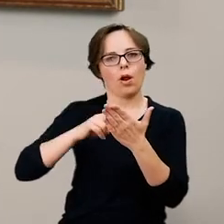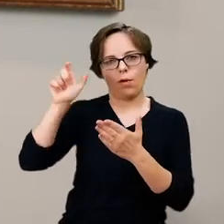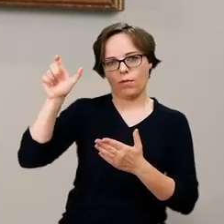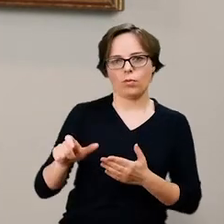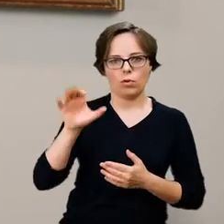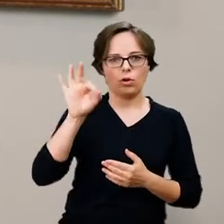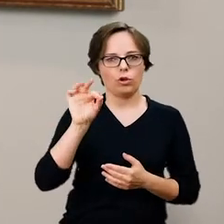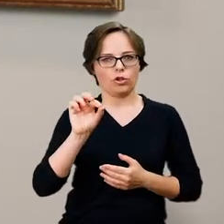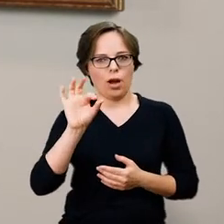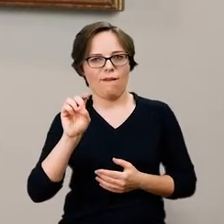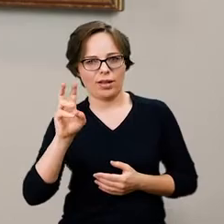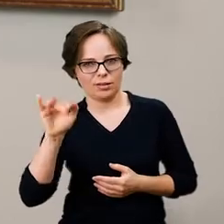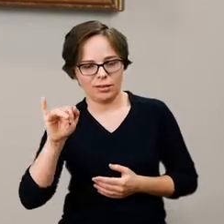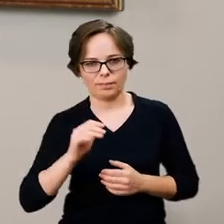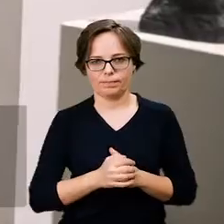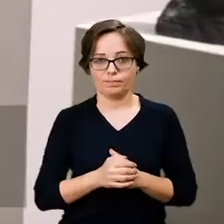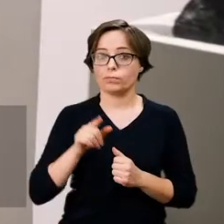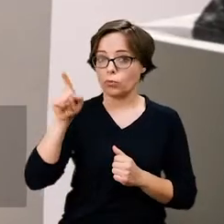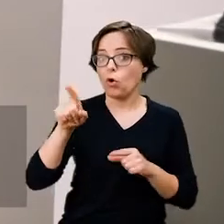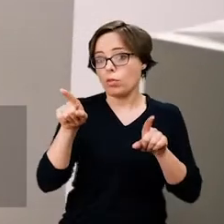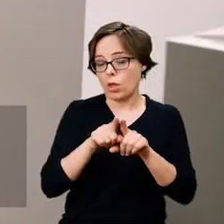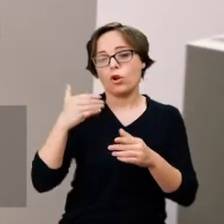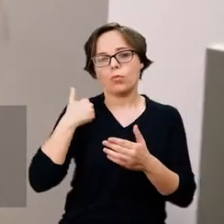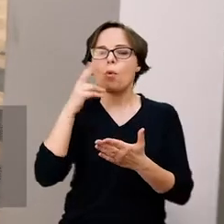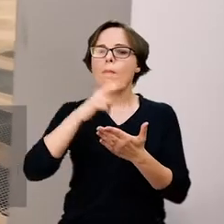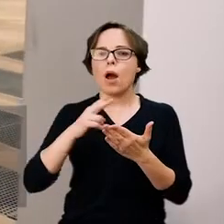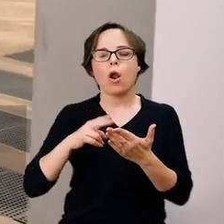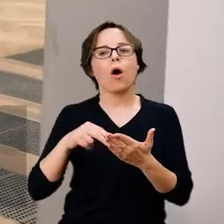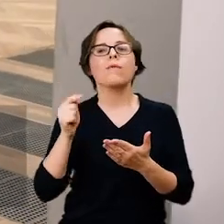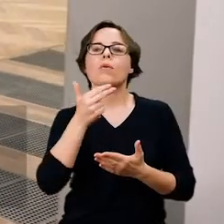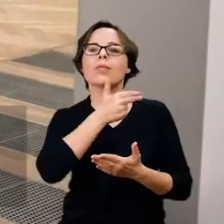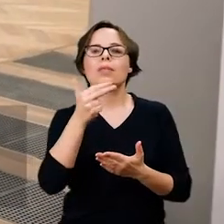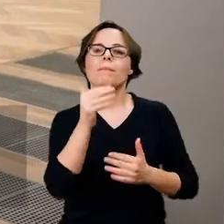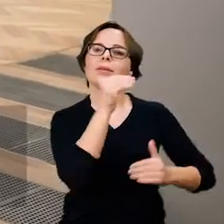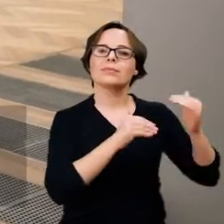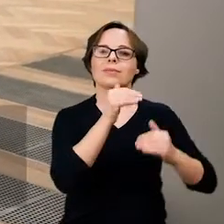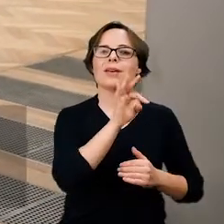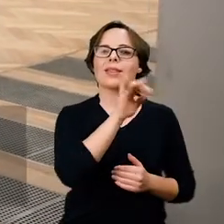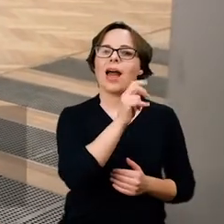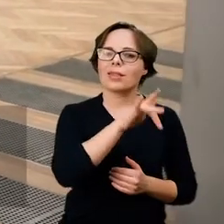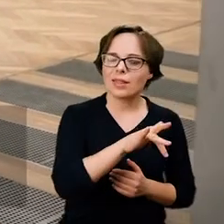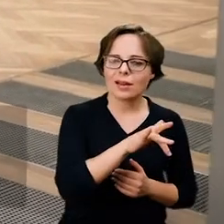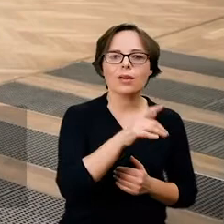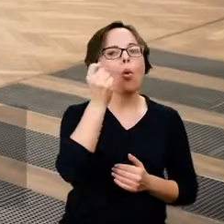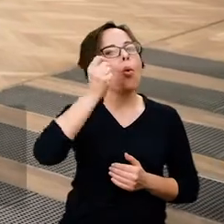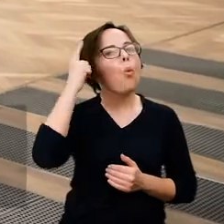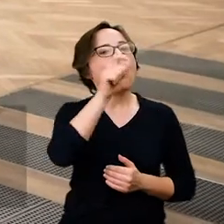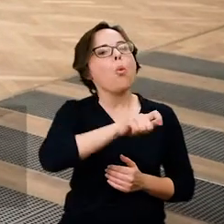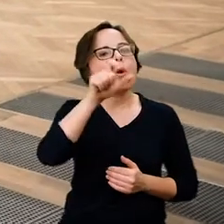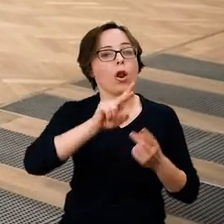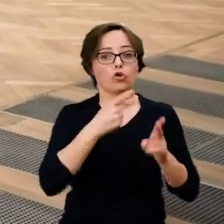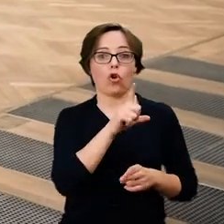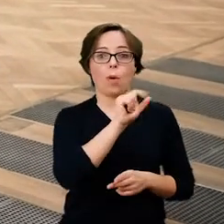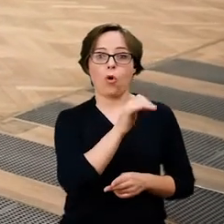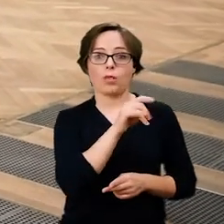twórczości Władysława Ślewińskiego. Obok motywów tatrzańskich, pejzaży i wizerunków górali z Podhala,